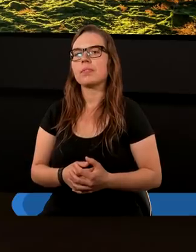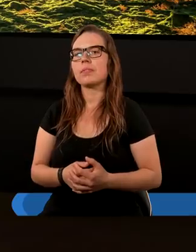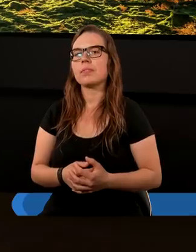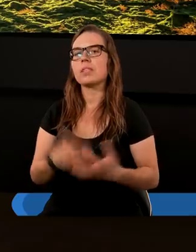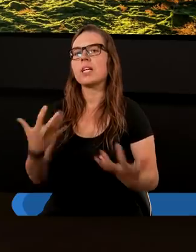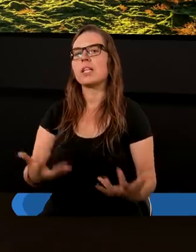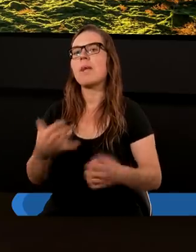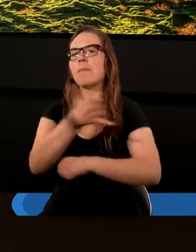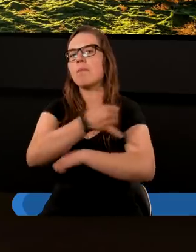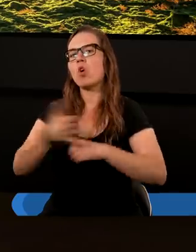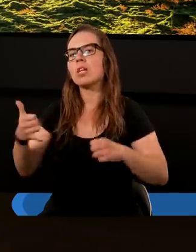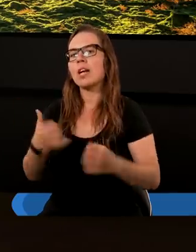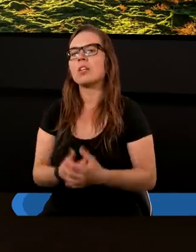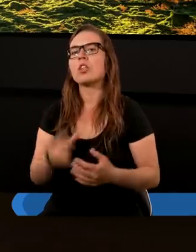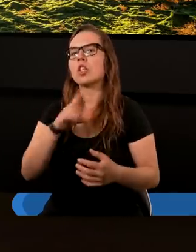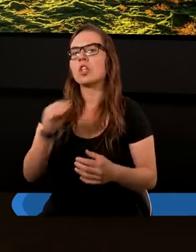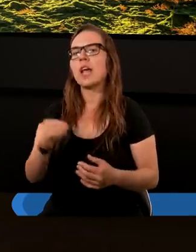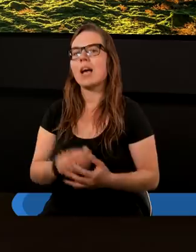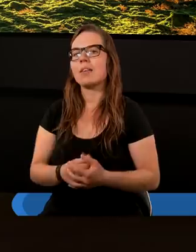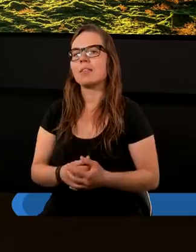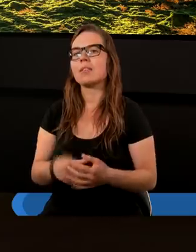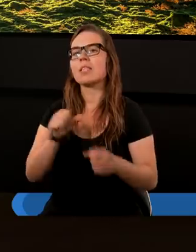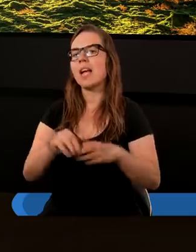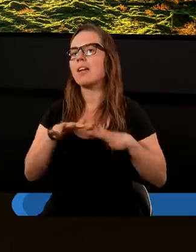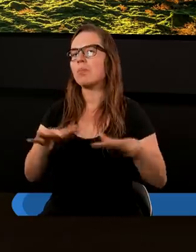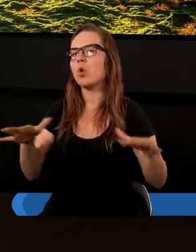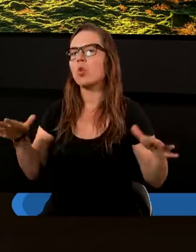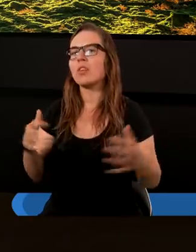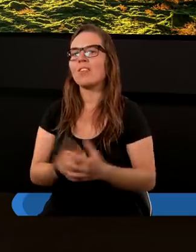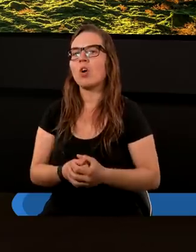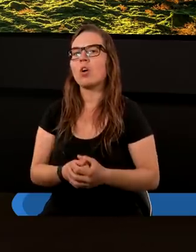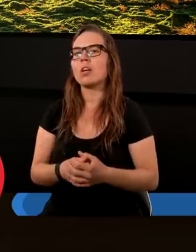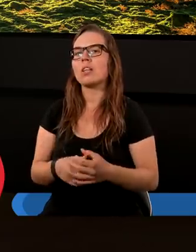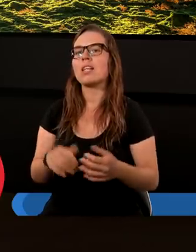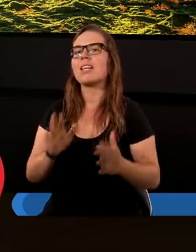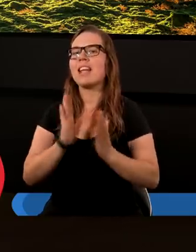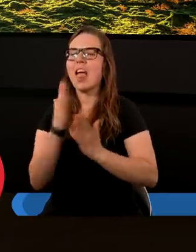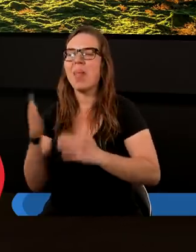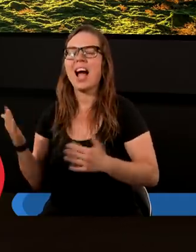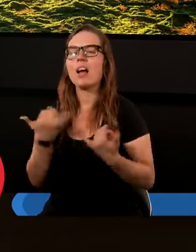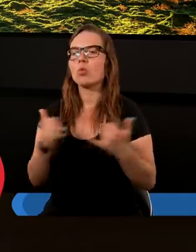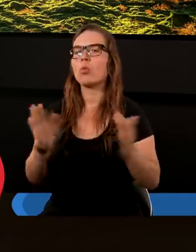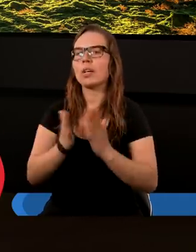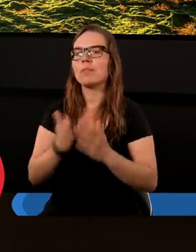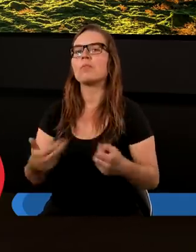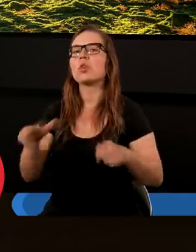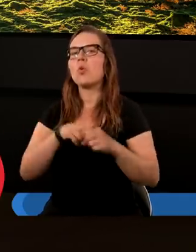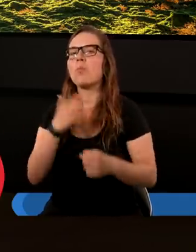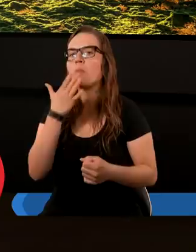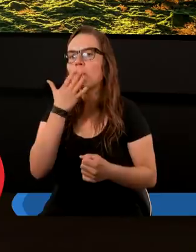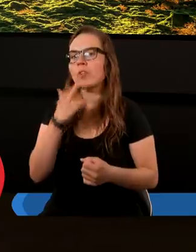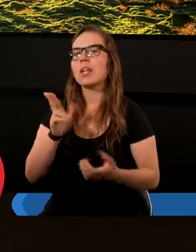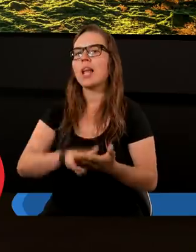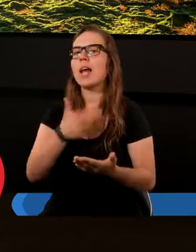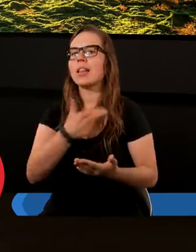Chcemy podkreślić, że jest mnóstwo literatury, które mówią